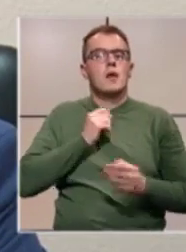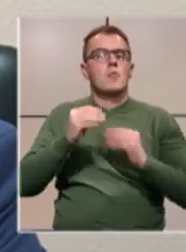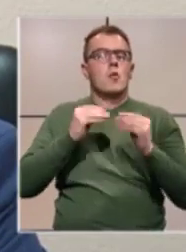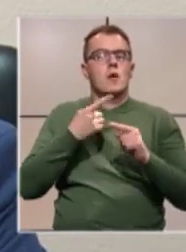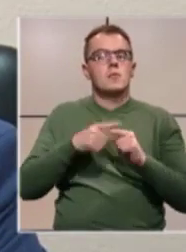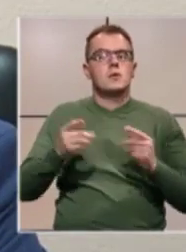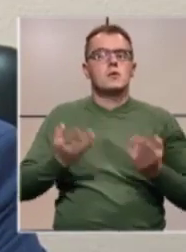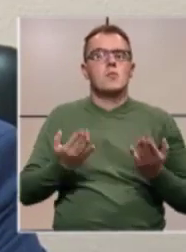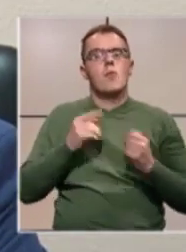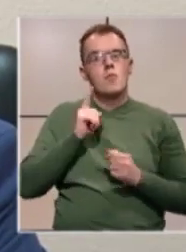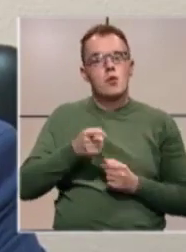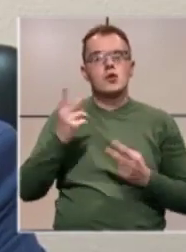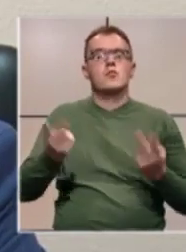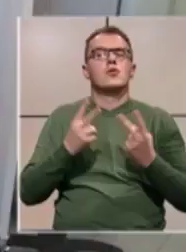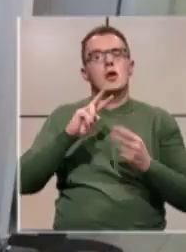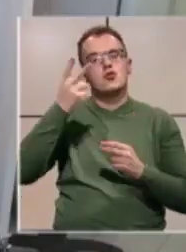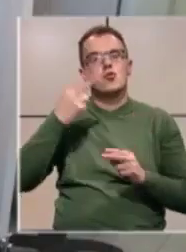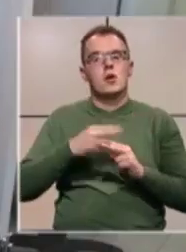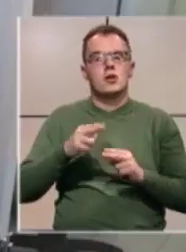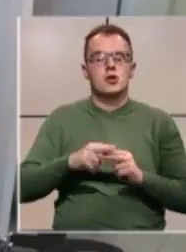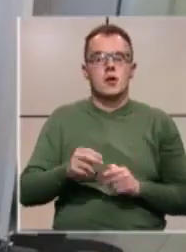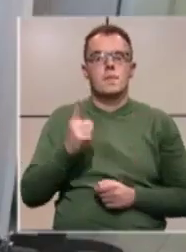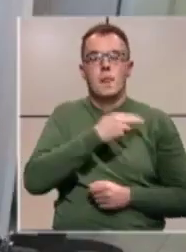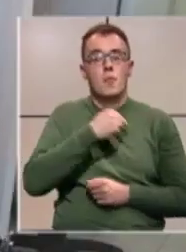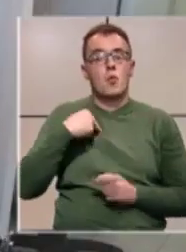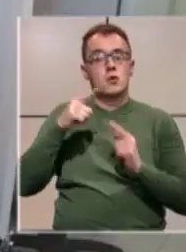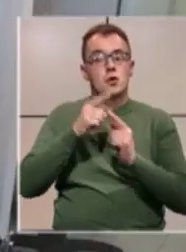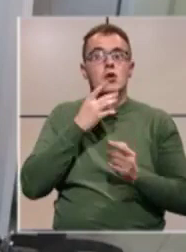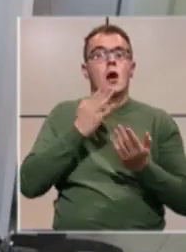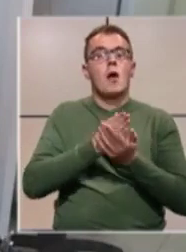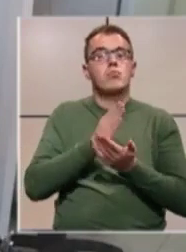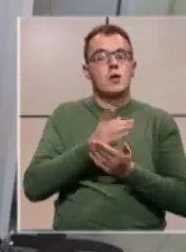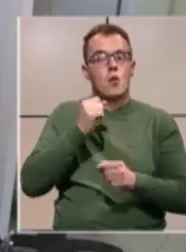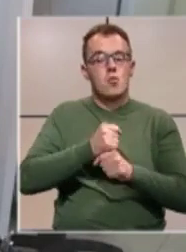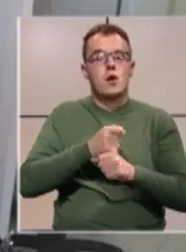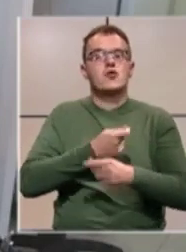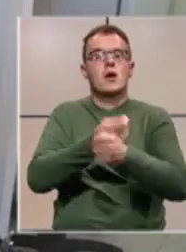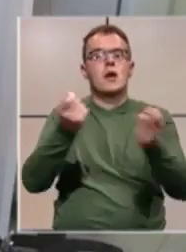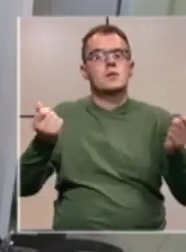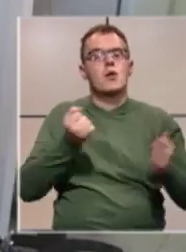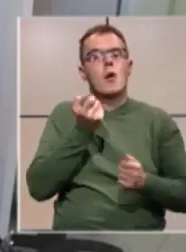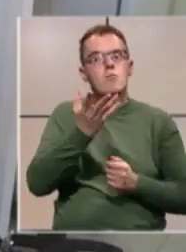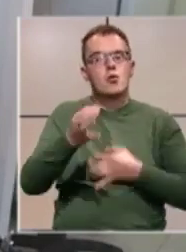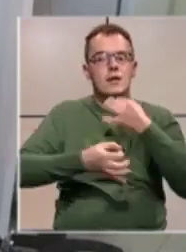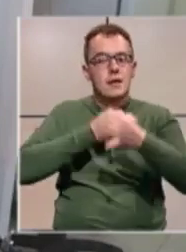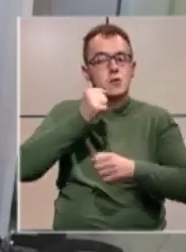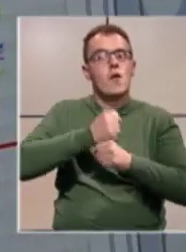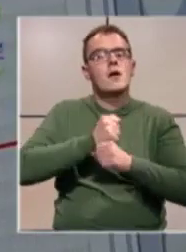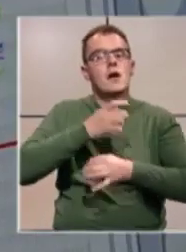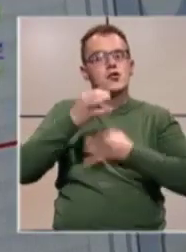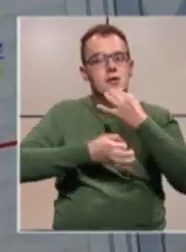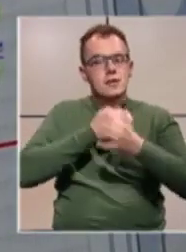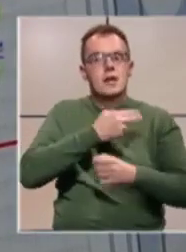morat ćemo tražiti drugo rješenje. Opća bolnica u Tešnju, kada bude urađena raspodjela određenog broja testova, radit će